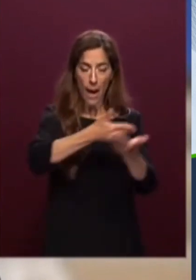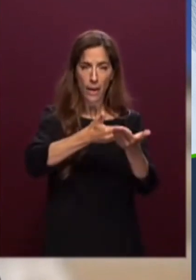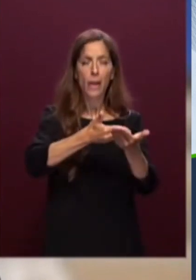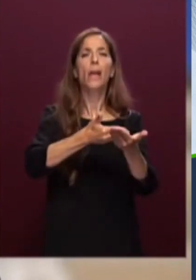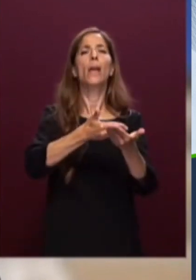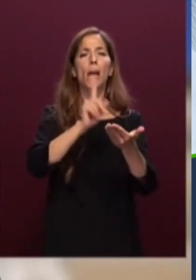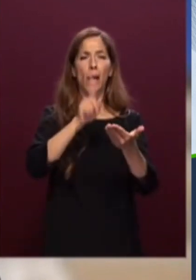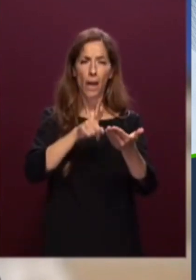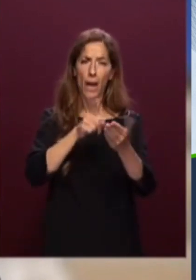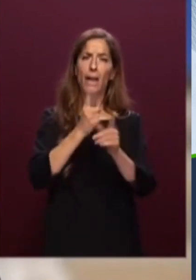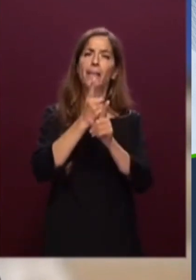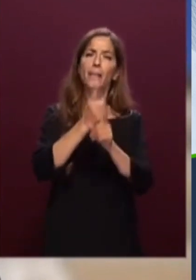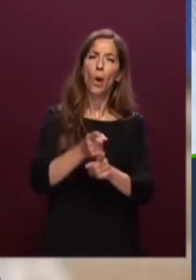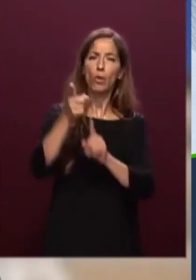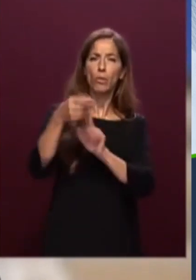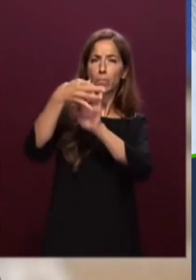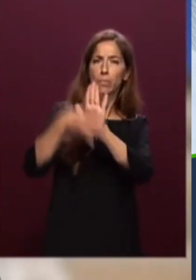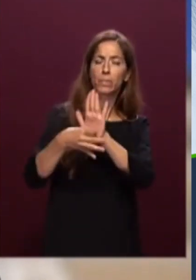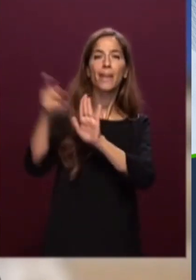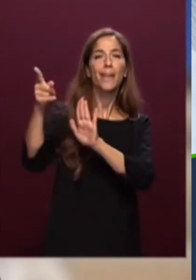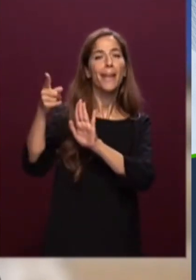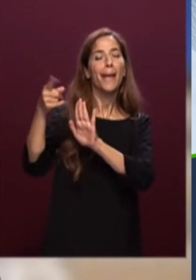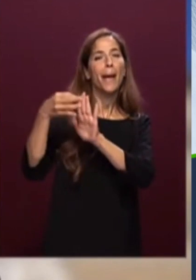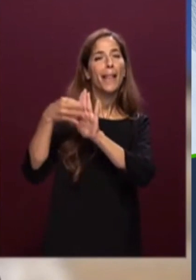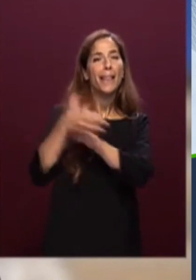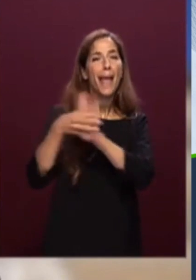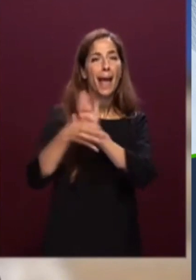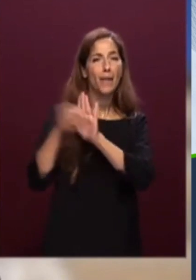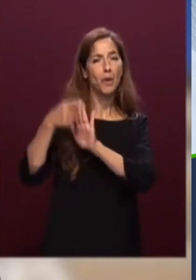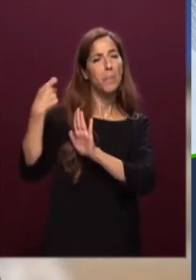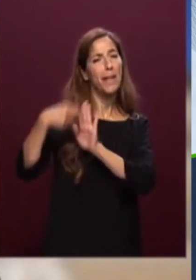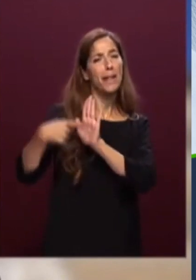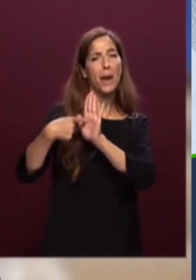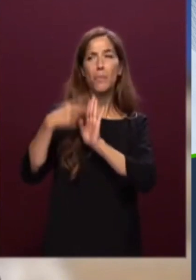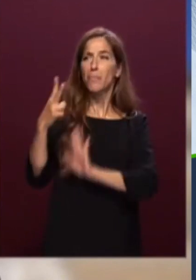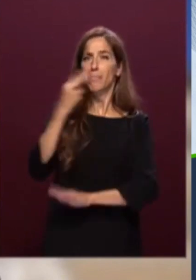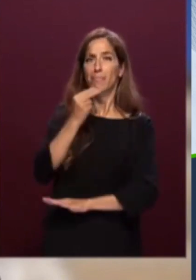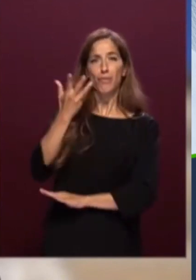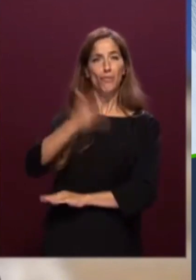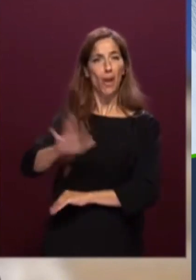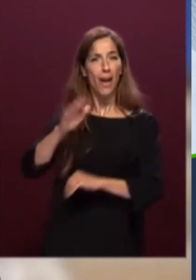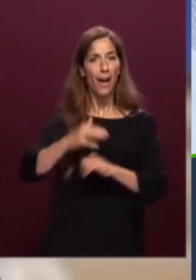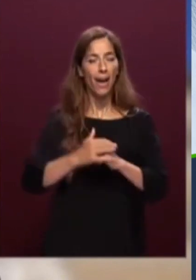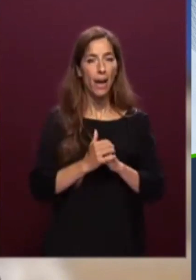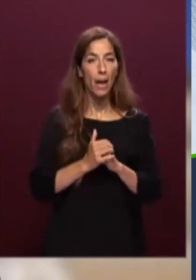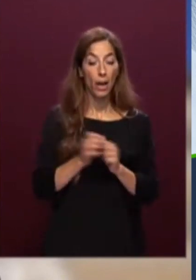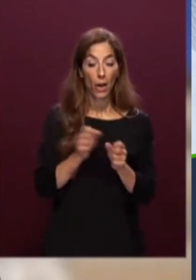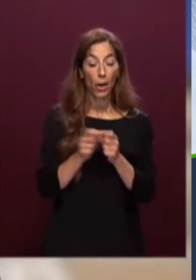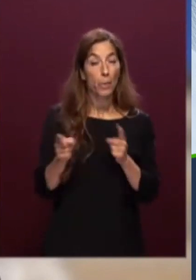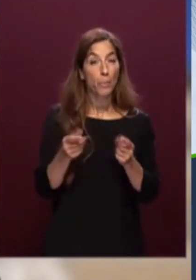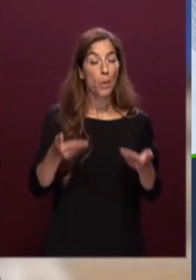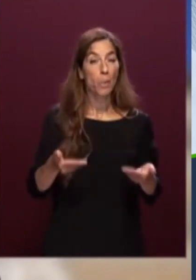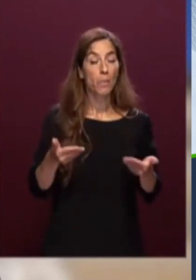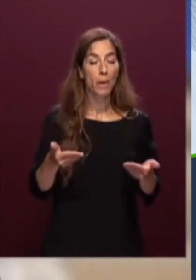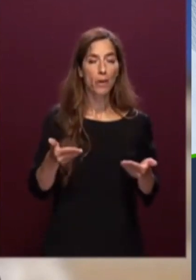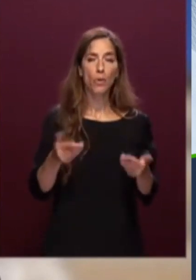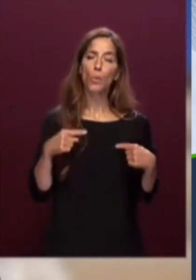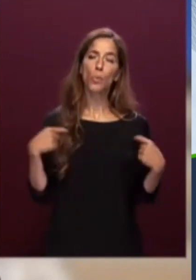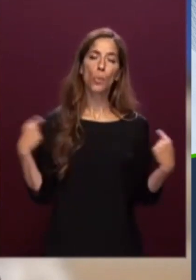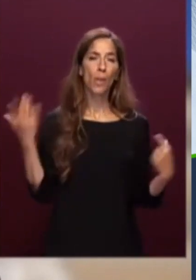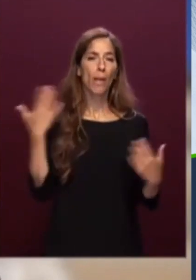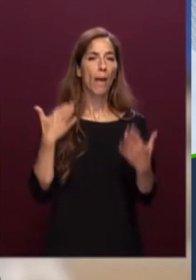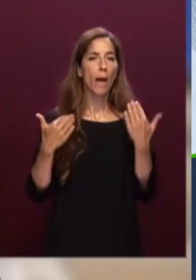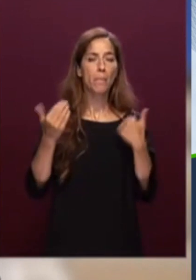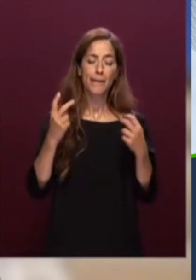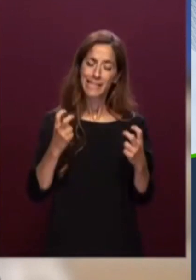Presidente della Repubblica ci ha espresso e in un momento come questo che siamo chiamati al massimo impegno e sforzo comune